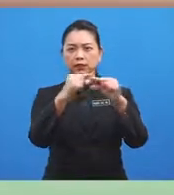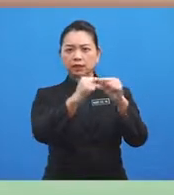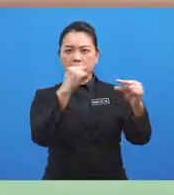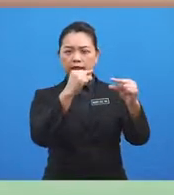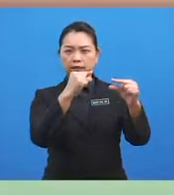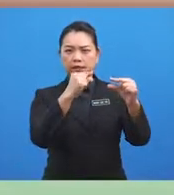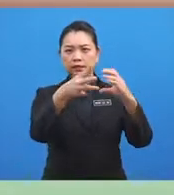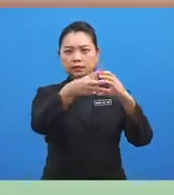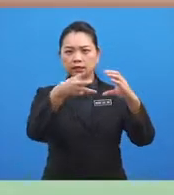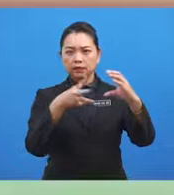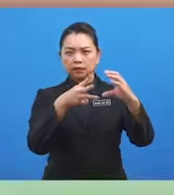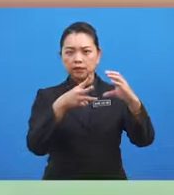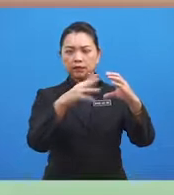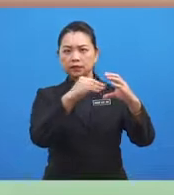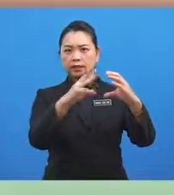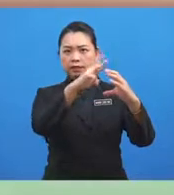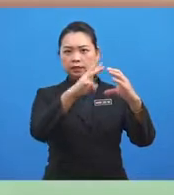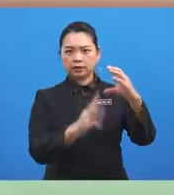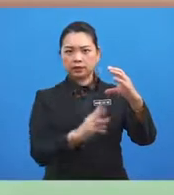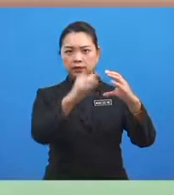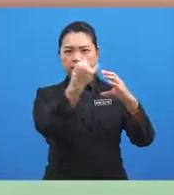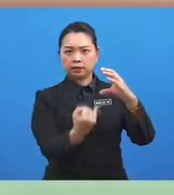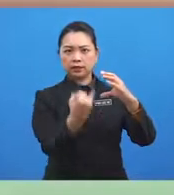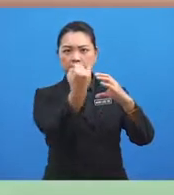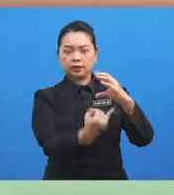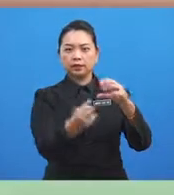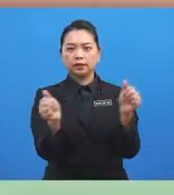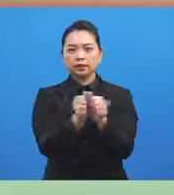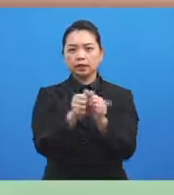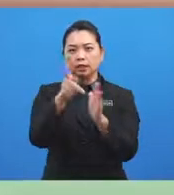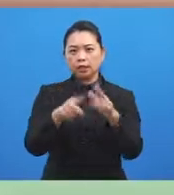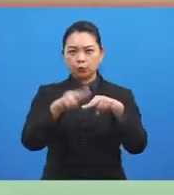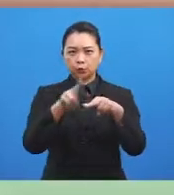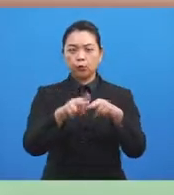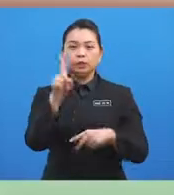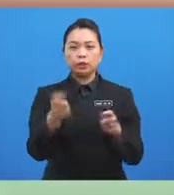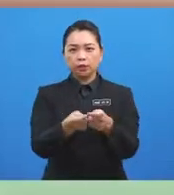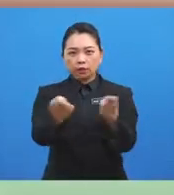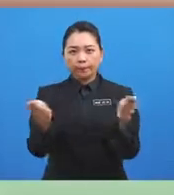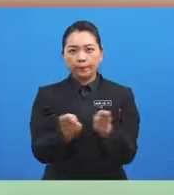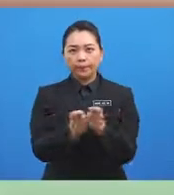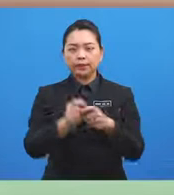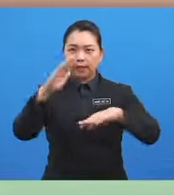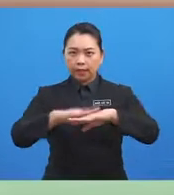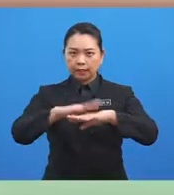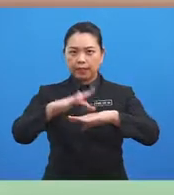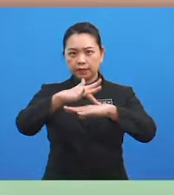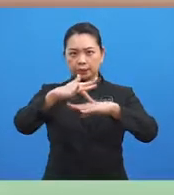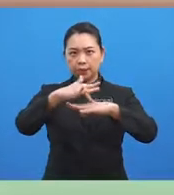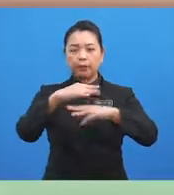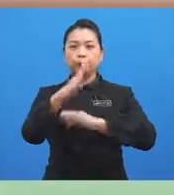melintang dan garisan menegak dengan kedudukan sesuatu tempat di permukaan bumi?